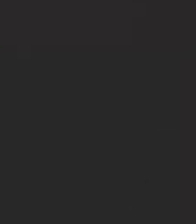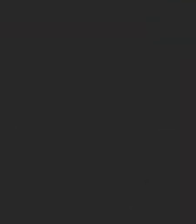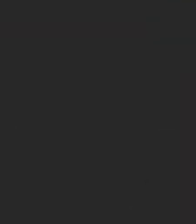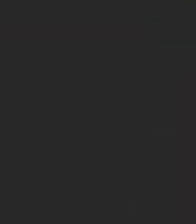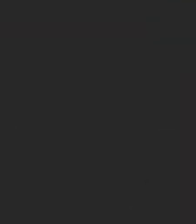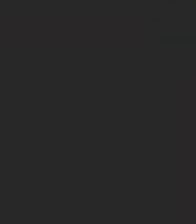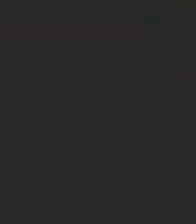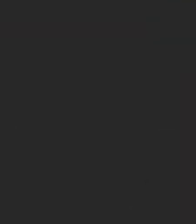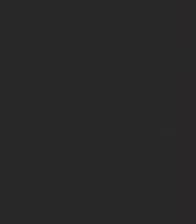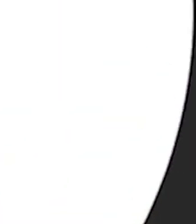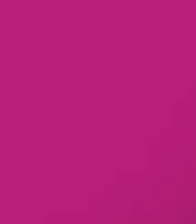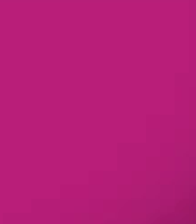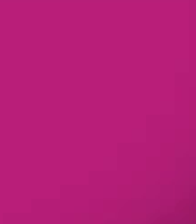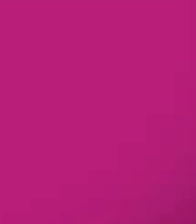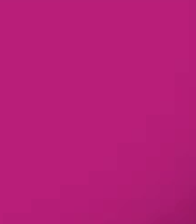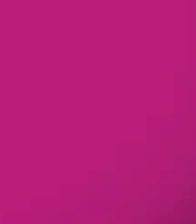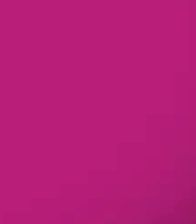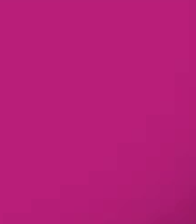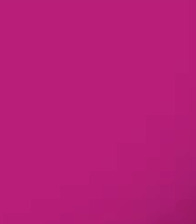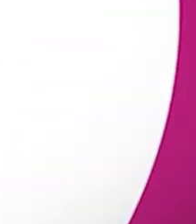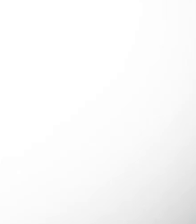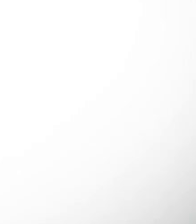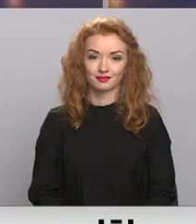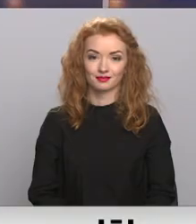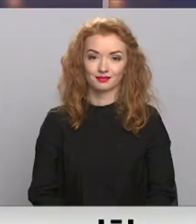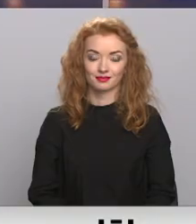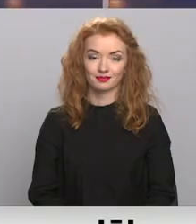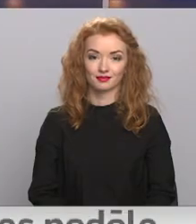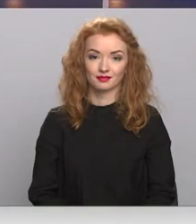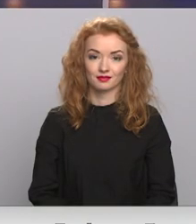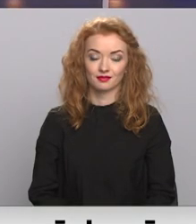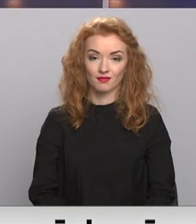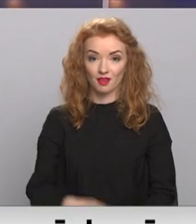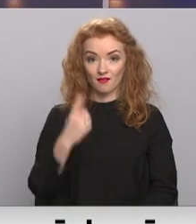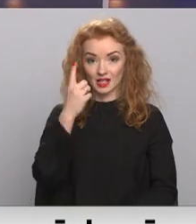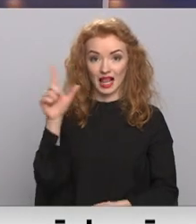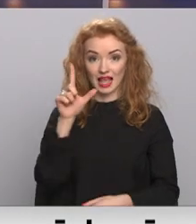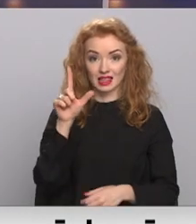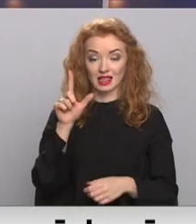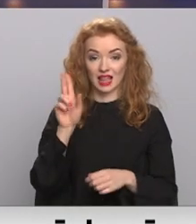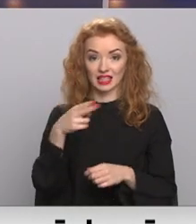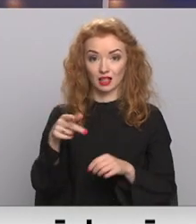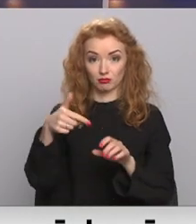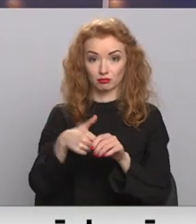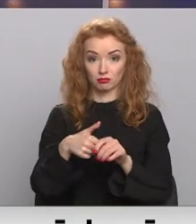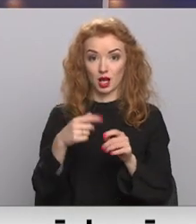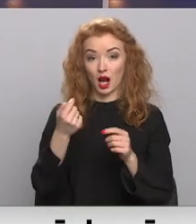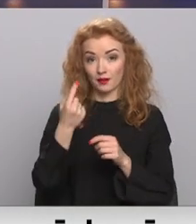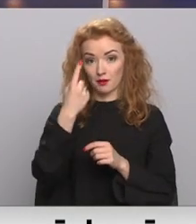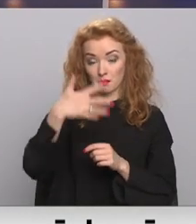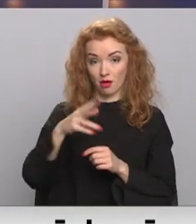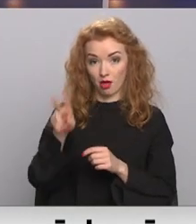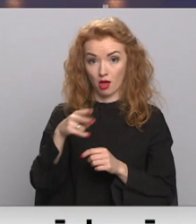Re! Viss ēters ir te! Litrs dīzeļ degvielas maksā gandrīz pusotru eiro. Lai gan